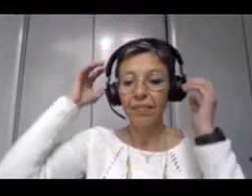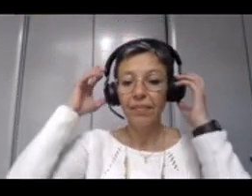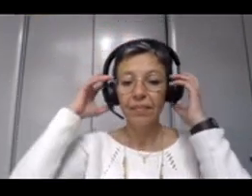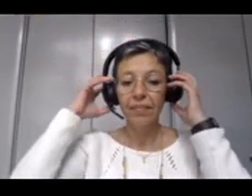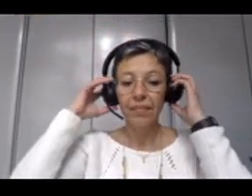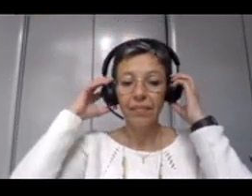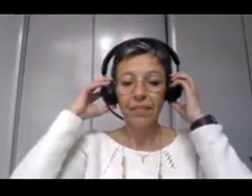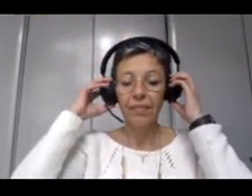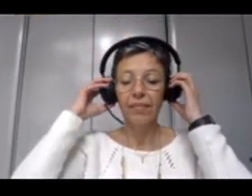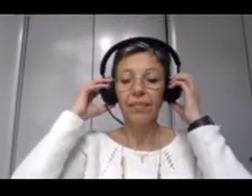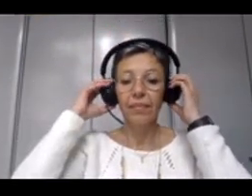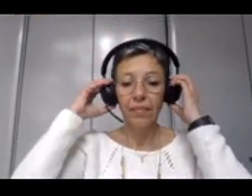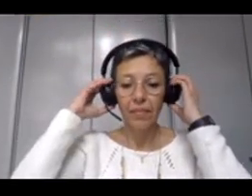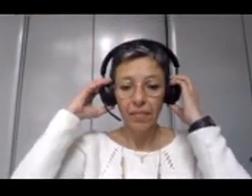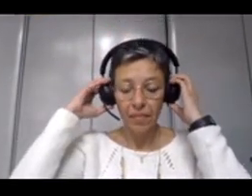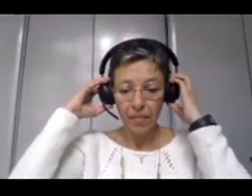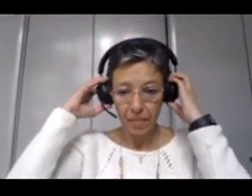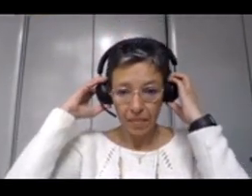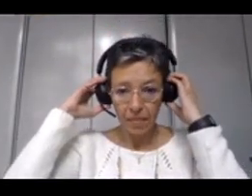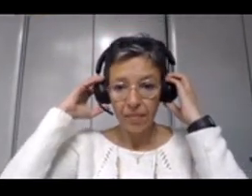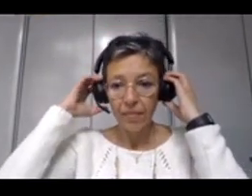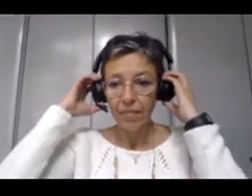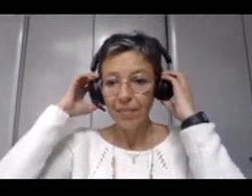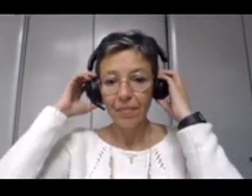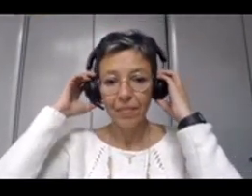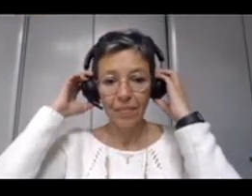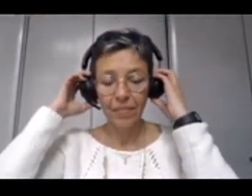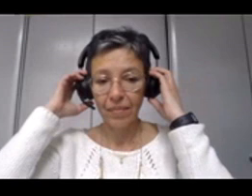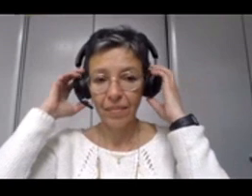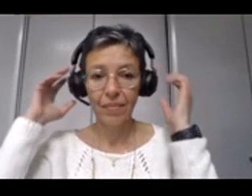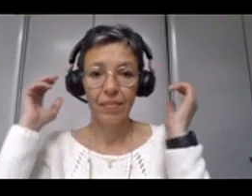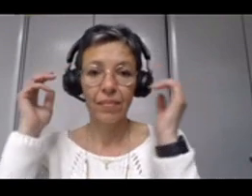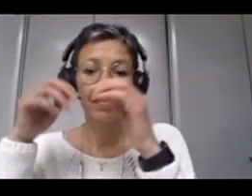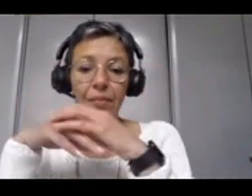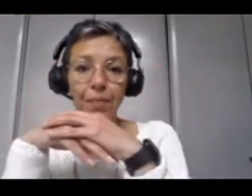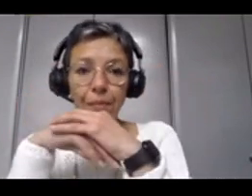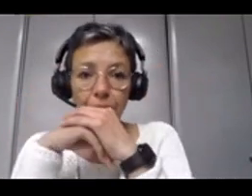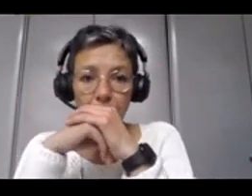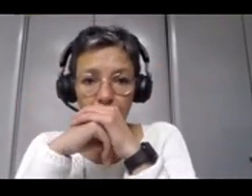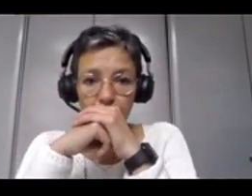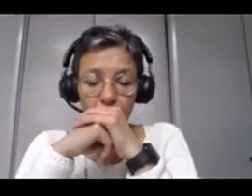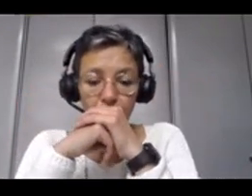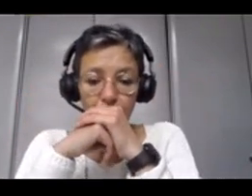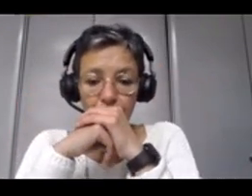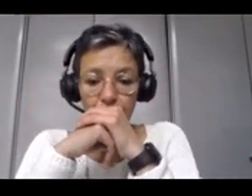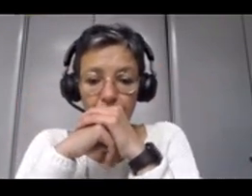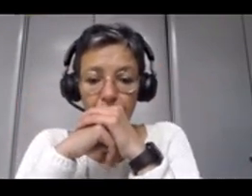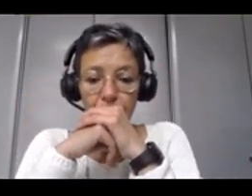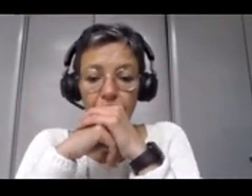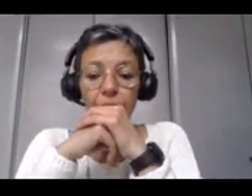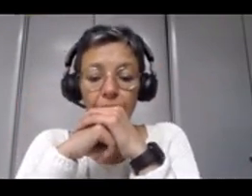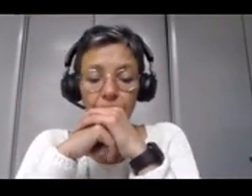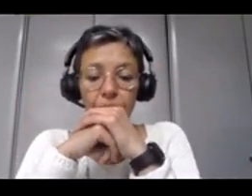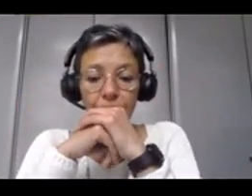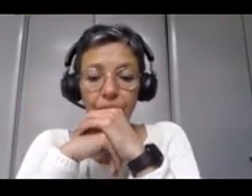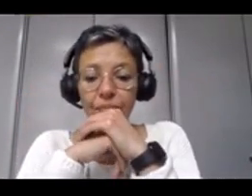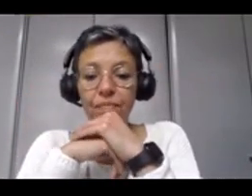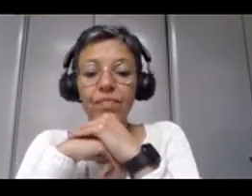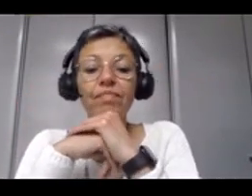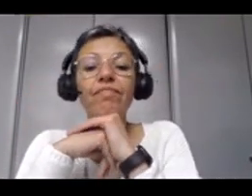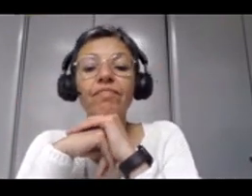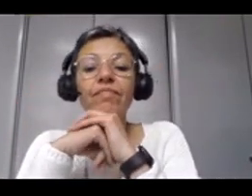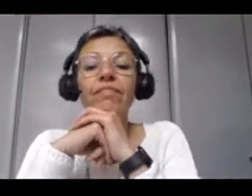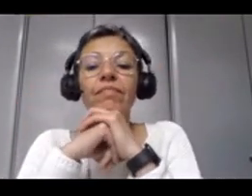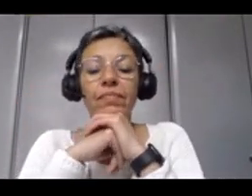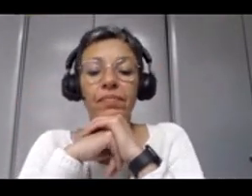fournir suivant qui vous êtes. Vous avez compris que dans la partie production,'est essentiellement les parties désignées, parties désignées principales qui s'y collent,